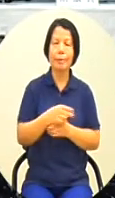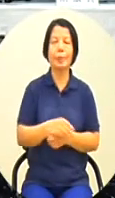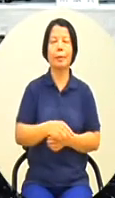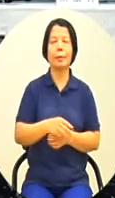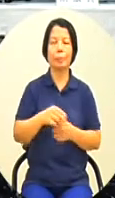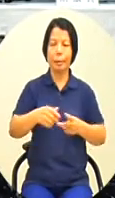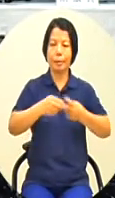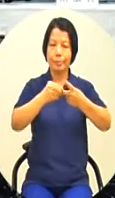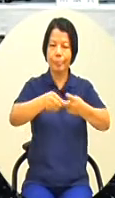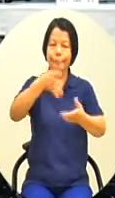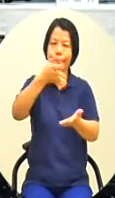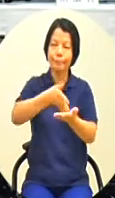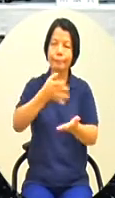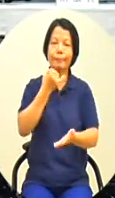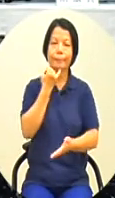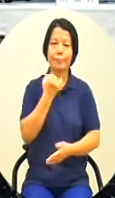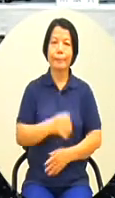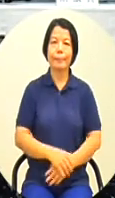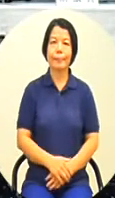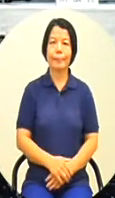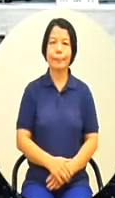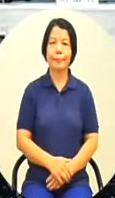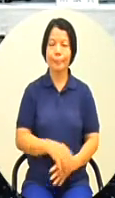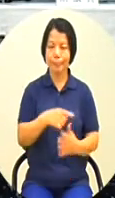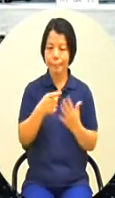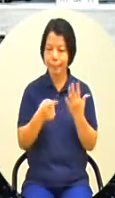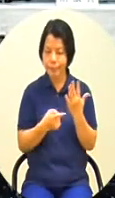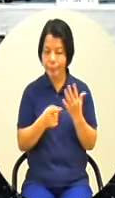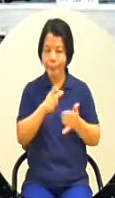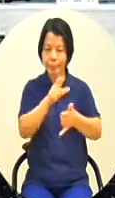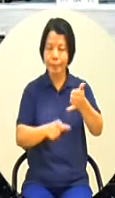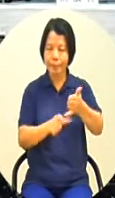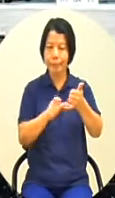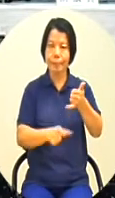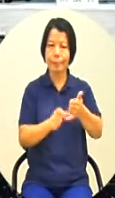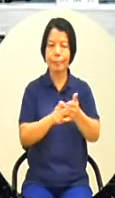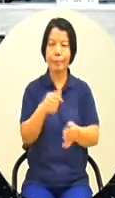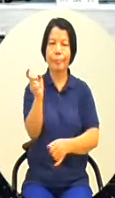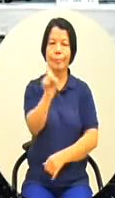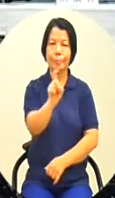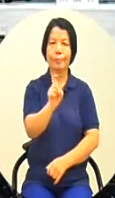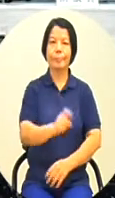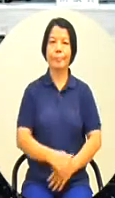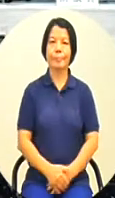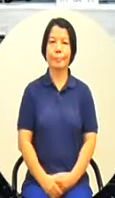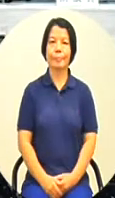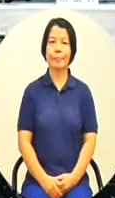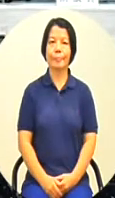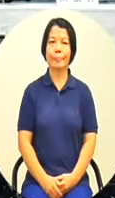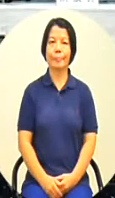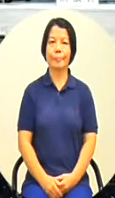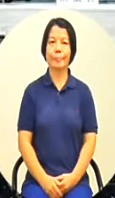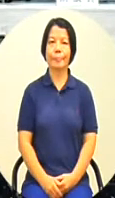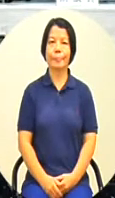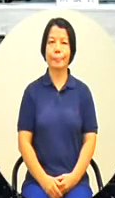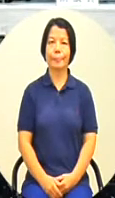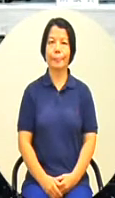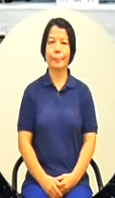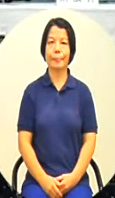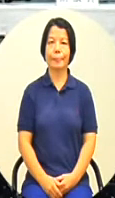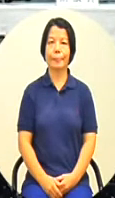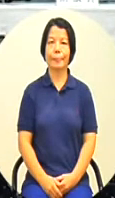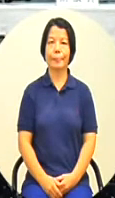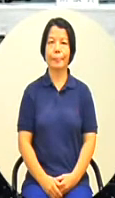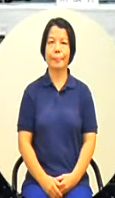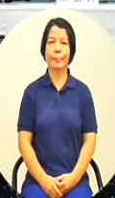報告順序總共為10案總共為10案我們有社會局